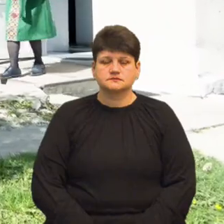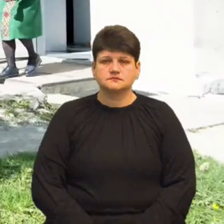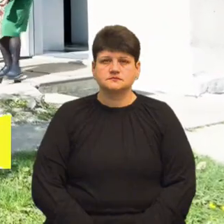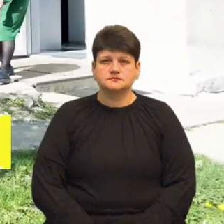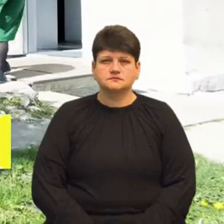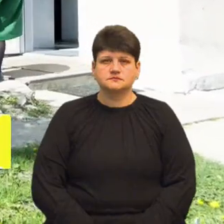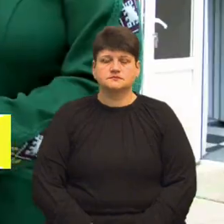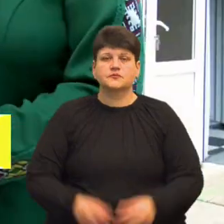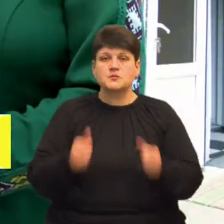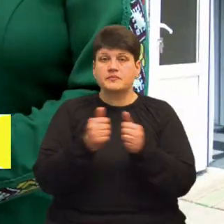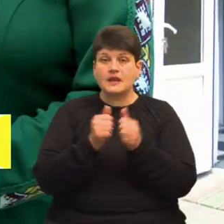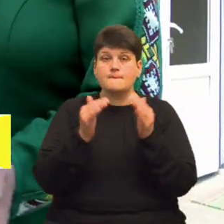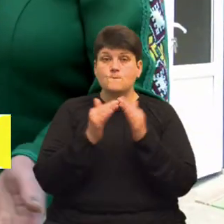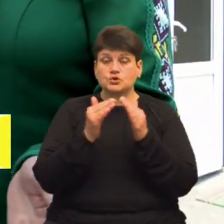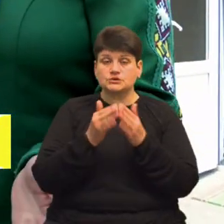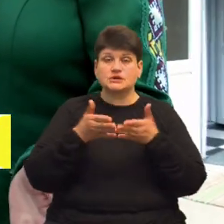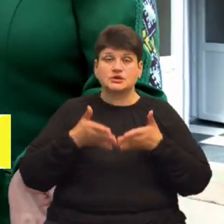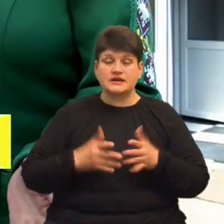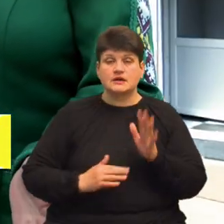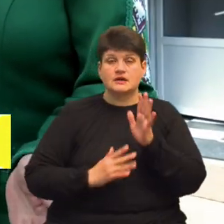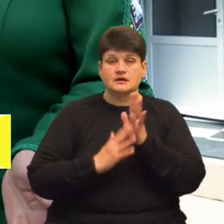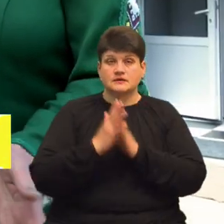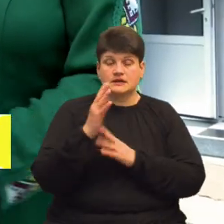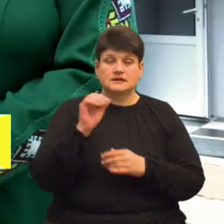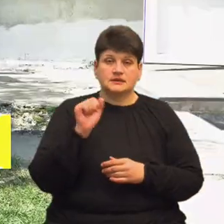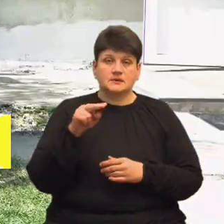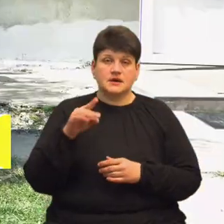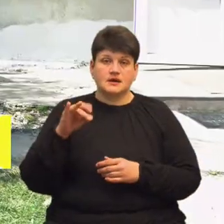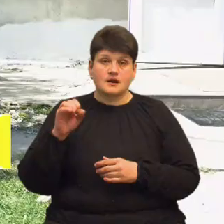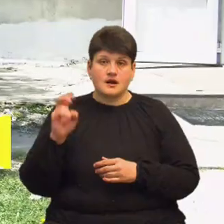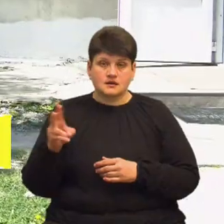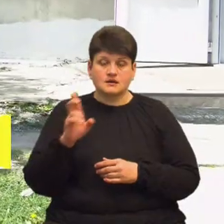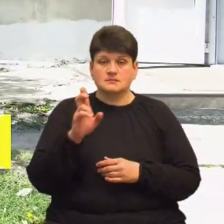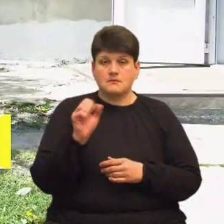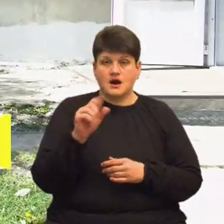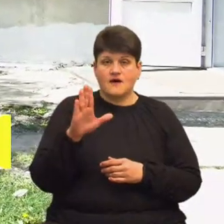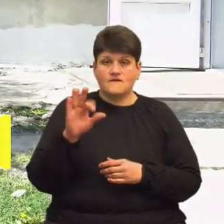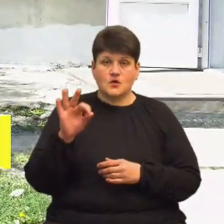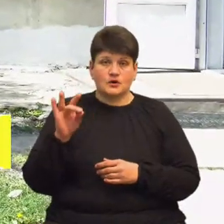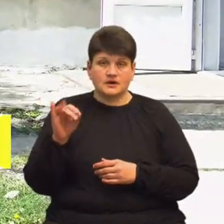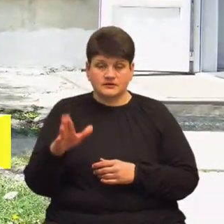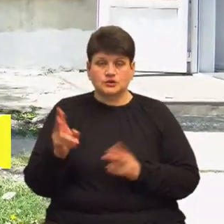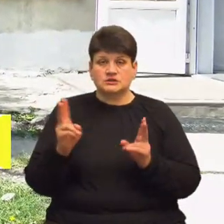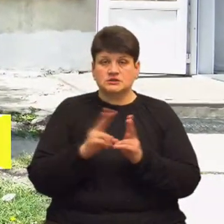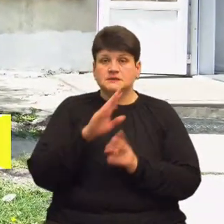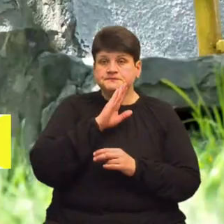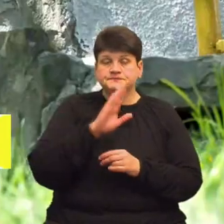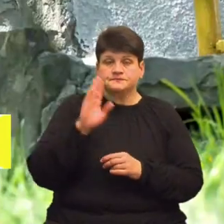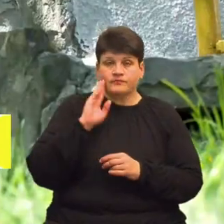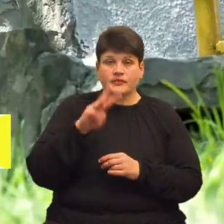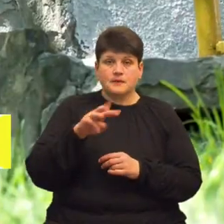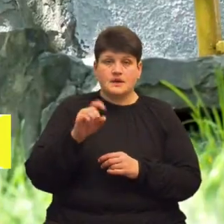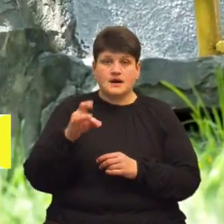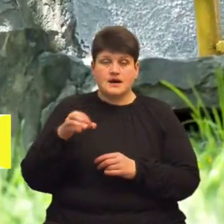Біля будинку, у якому народився та виріс Андрій Паряк із Баварова, нас зустрічає його мати Марія та улюблений пес Джек.